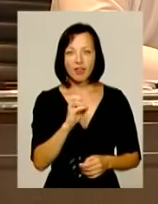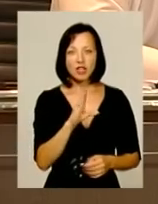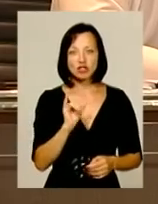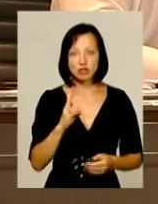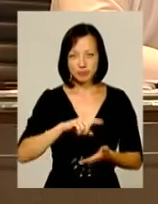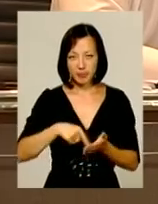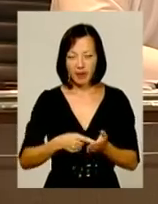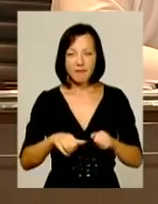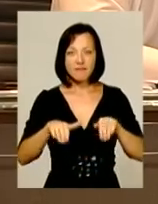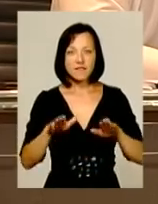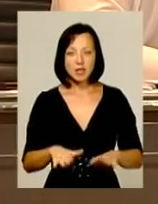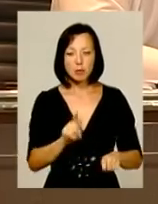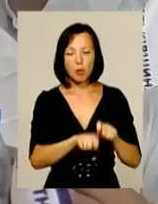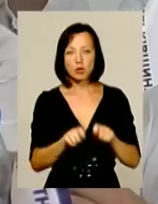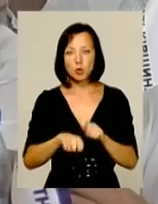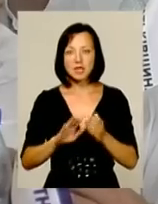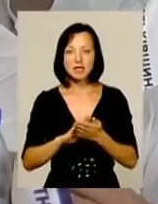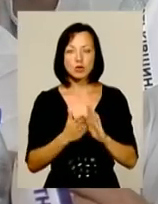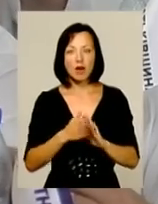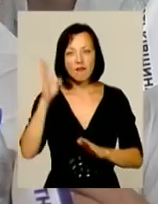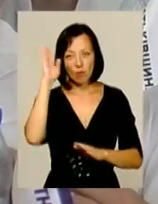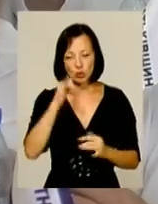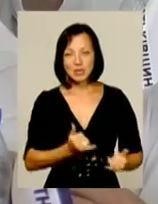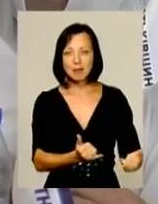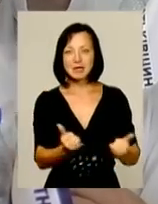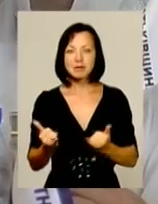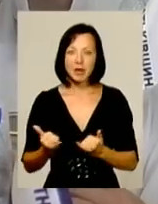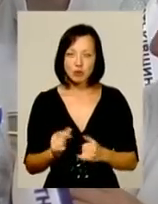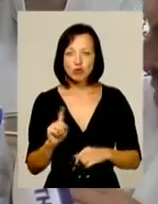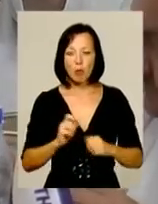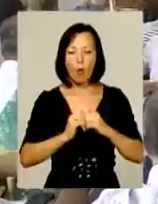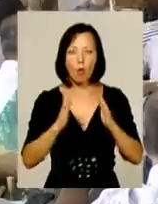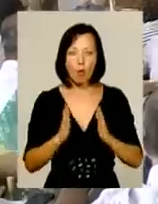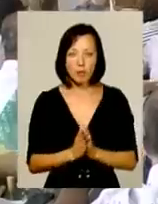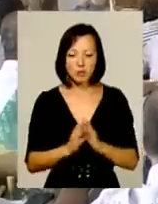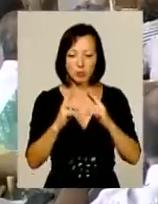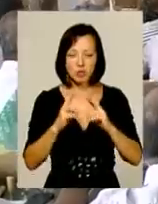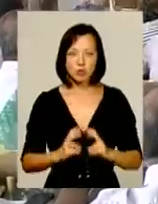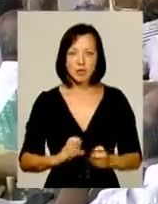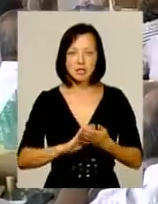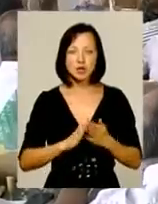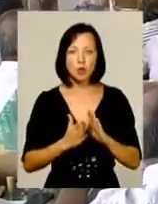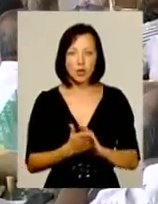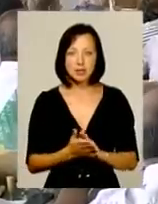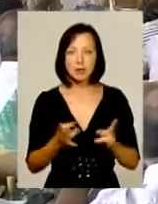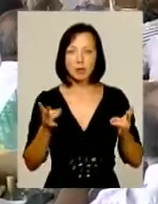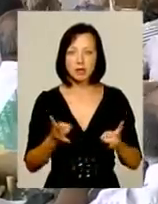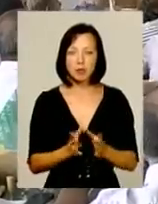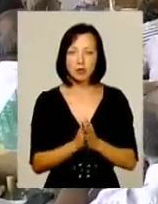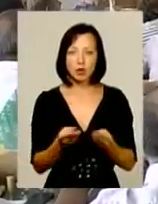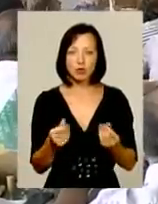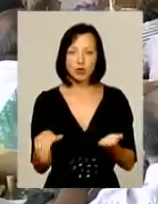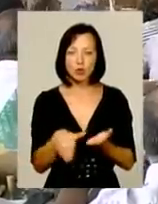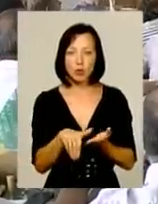обласної ради вирішили промоніторити ситуацію з водозабезпеченням, аби комплексно проаналізувати ситуацію і за потреби просити